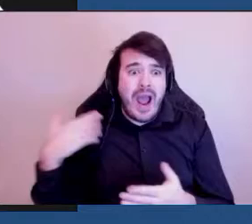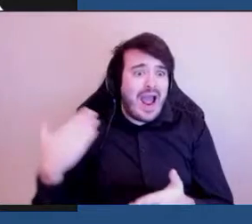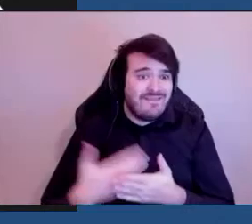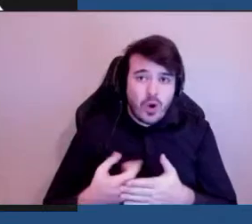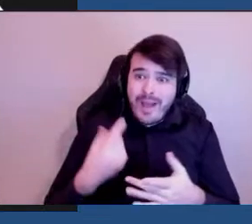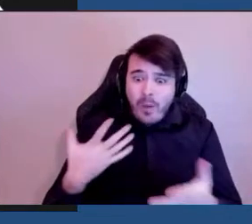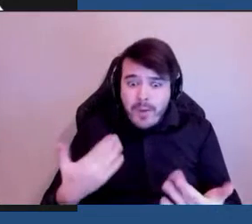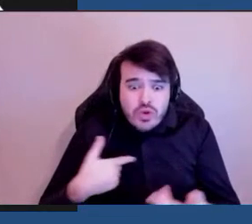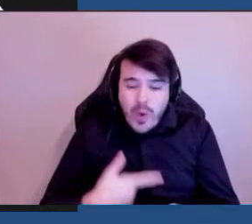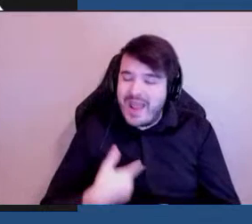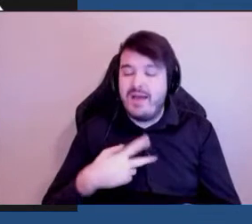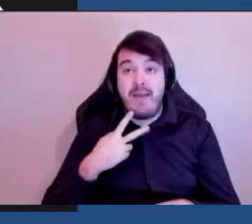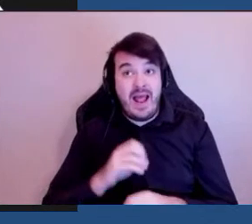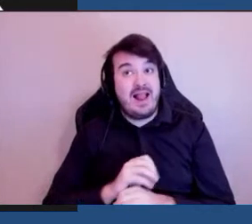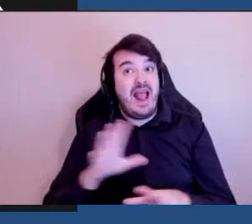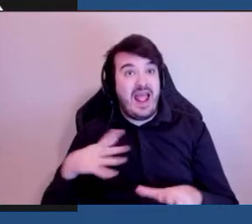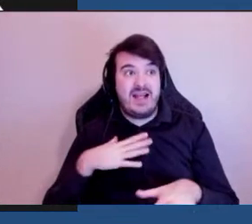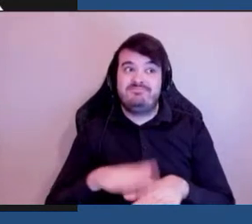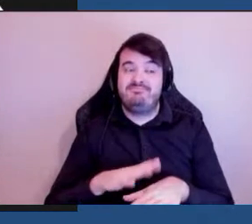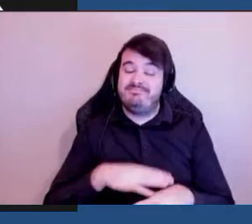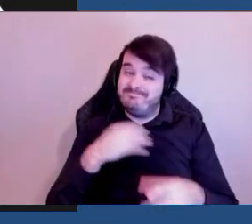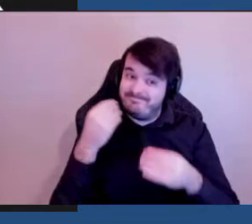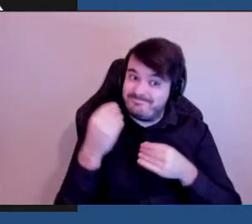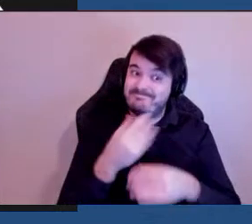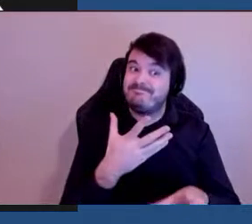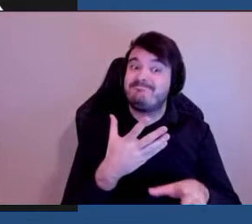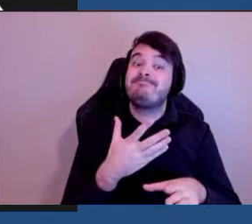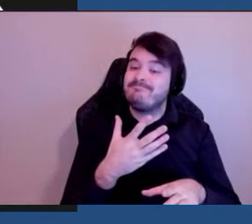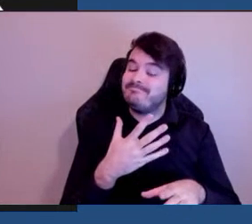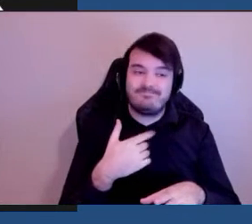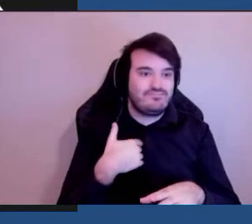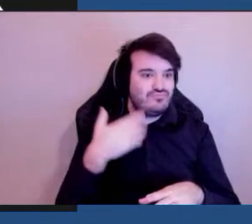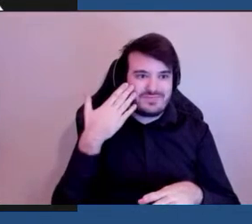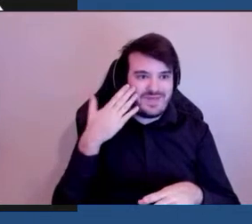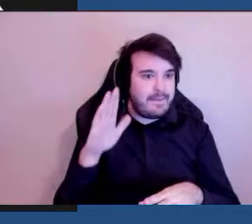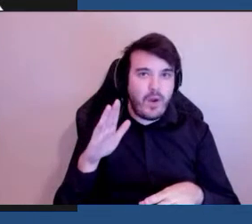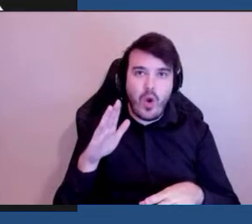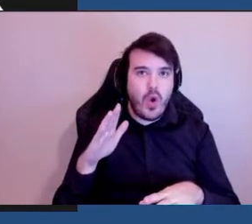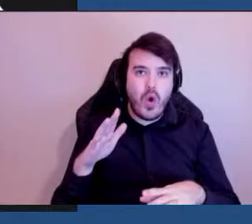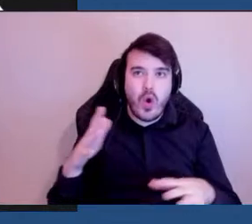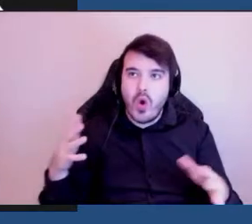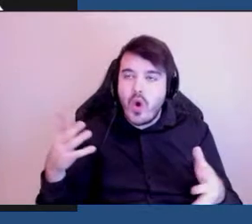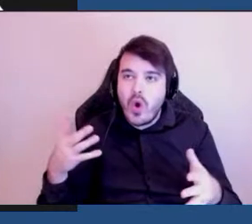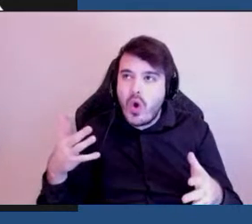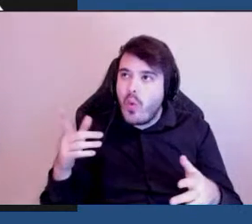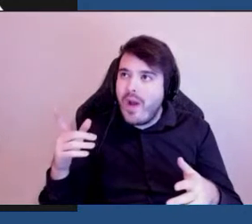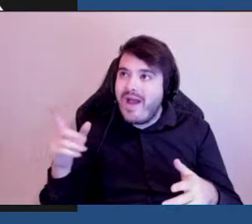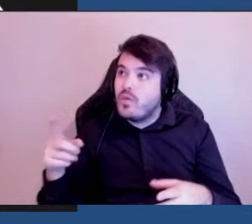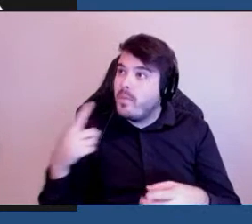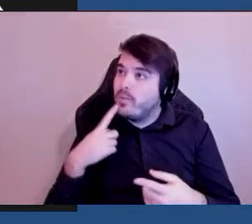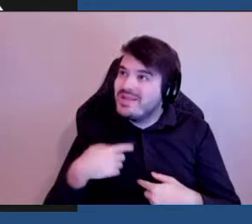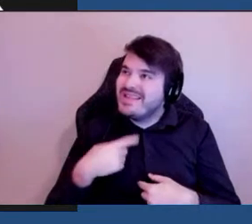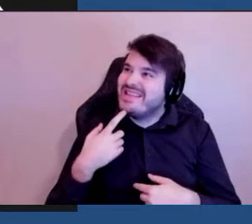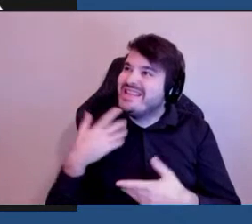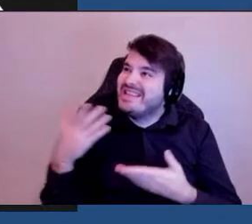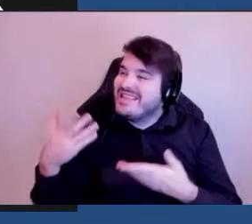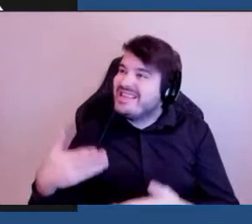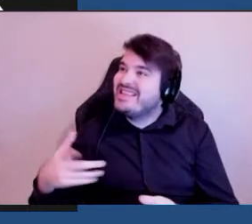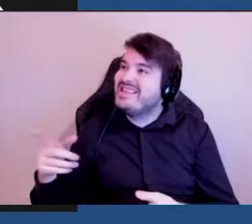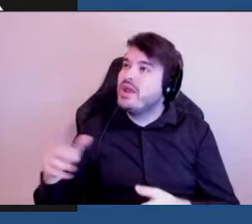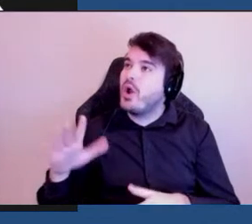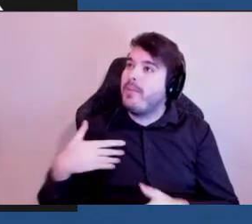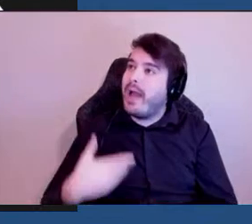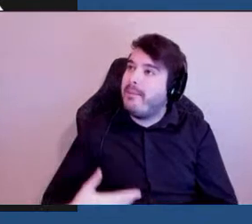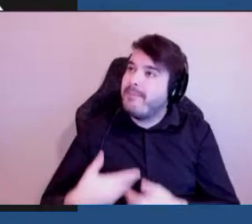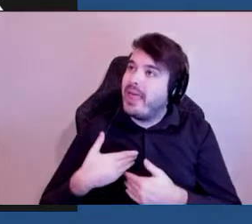très très claire avec eux que je ne savais pas qui ils étaient et comme quoi ils devaient me dire qui ils étaient et comment m